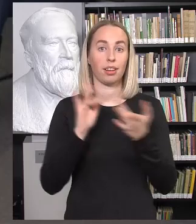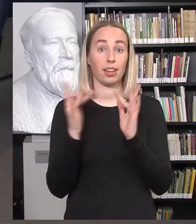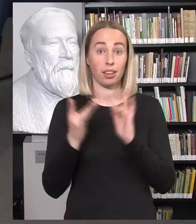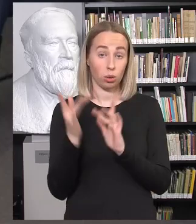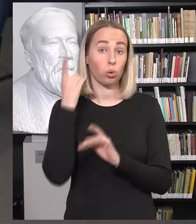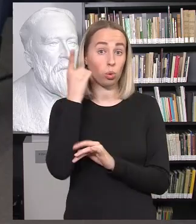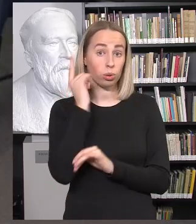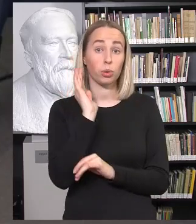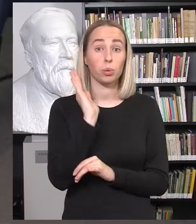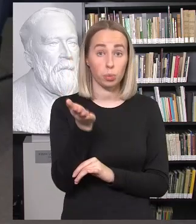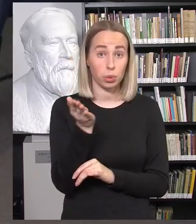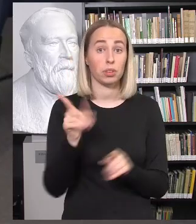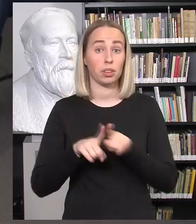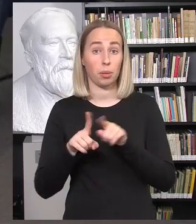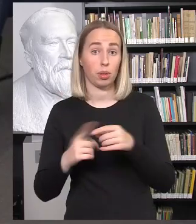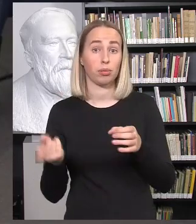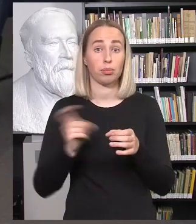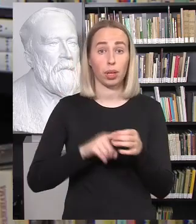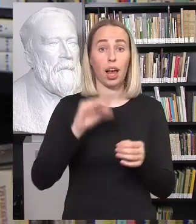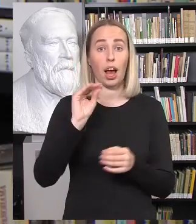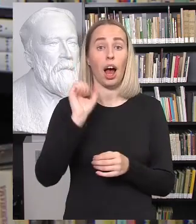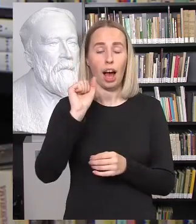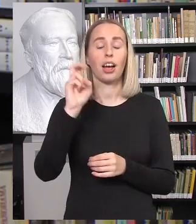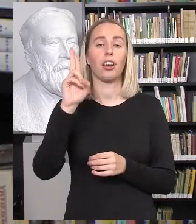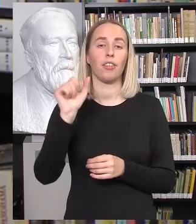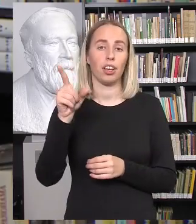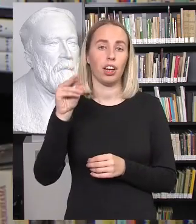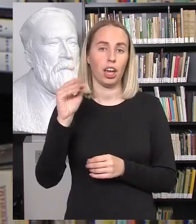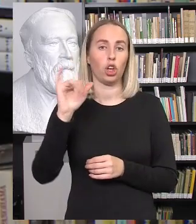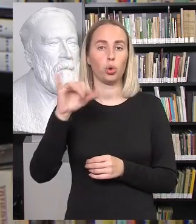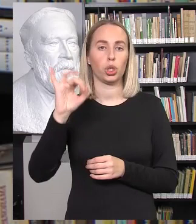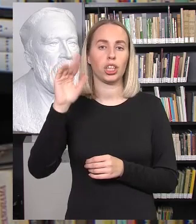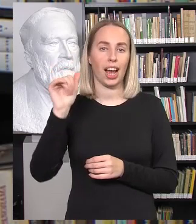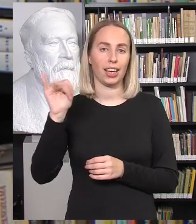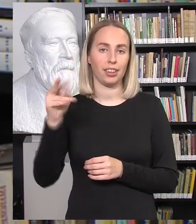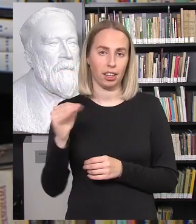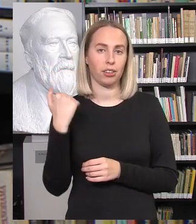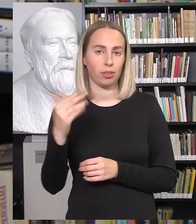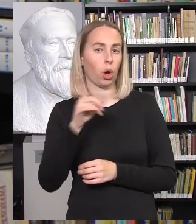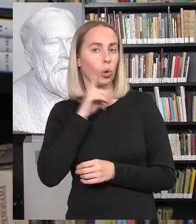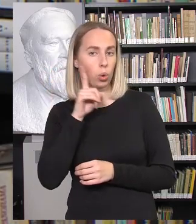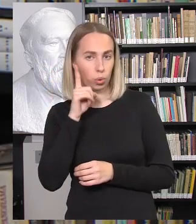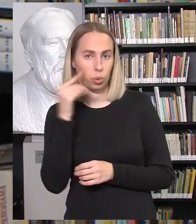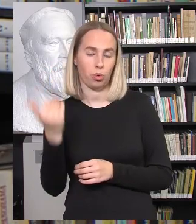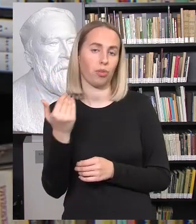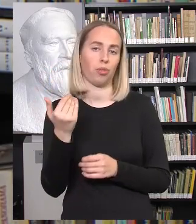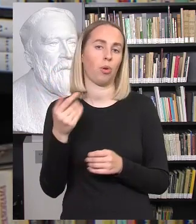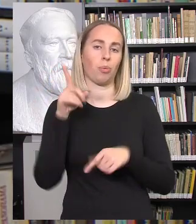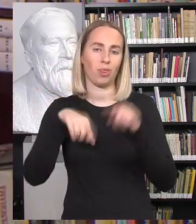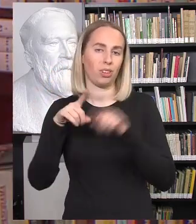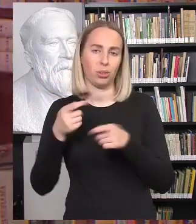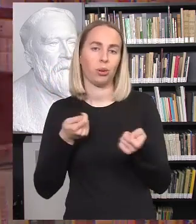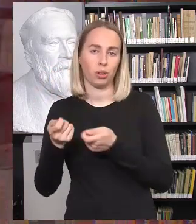nuotolį, su mumis šiandien taip pat yra Akvilė Juškaitė, Lietuvos moksleivių sąjungos regioninės jaunimo politikos koordinatorė,